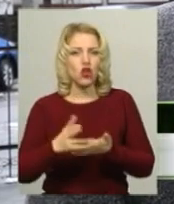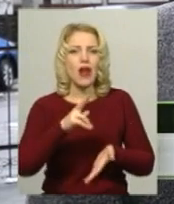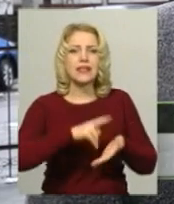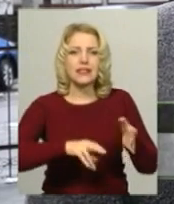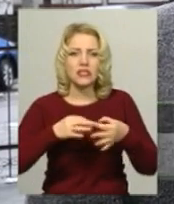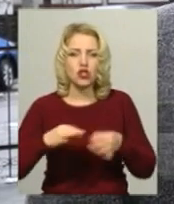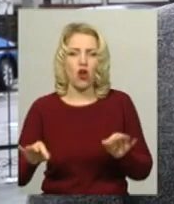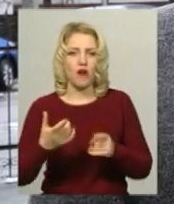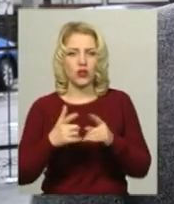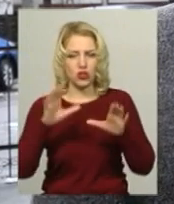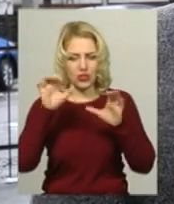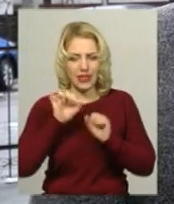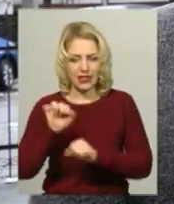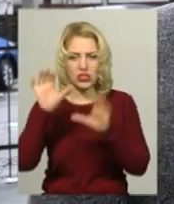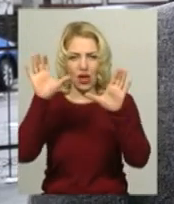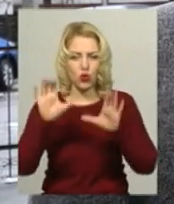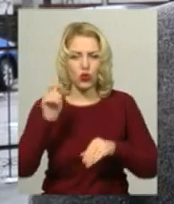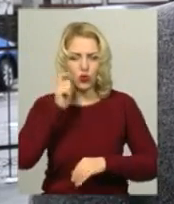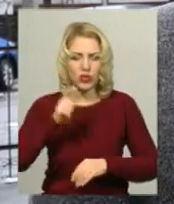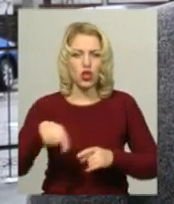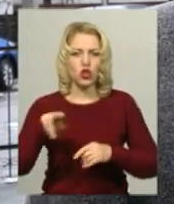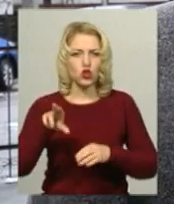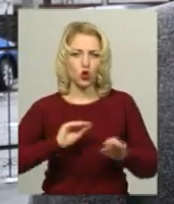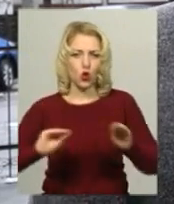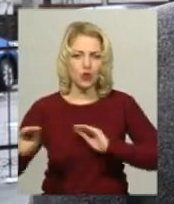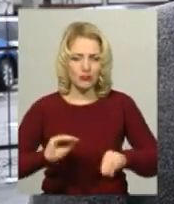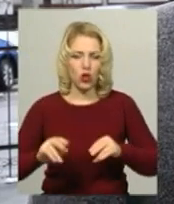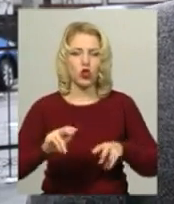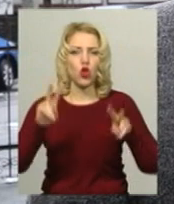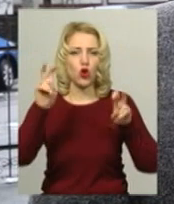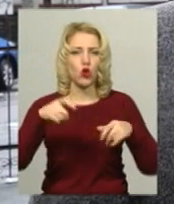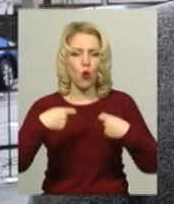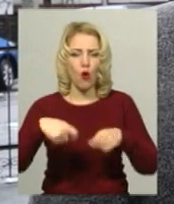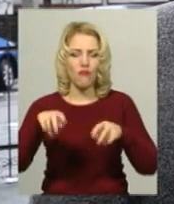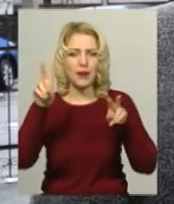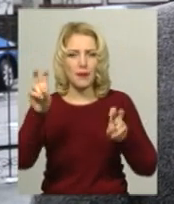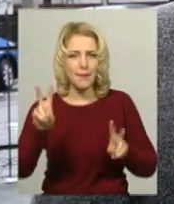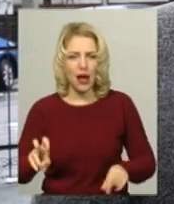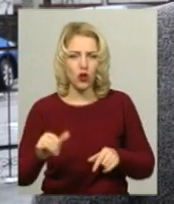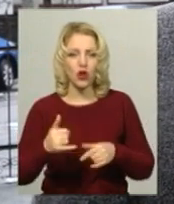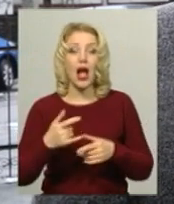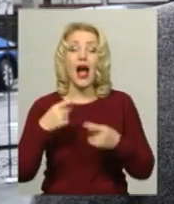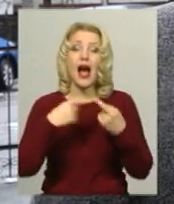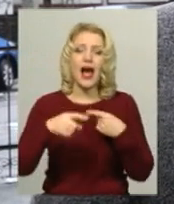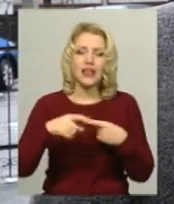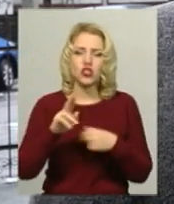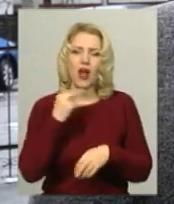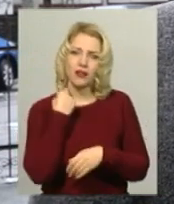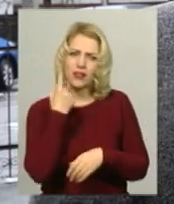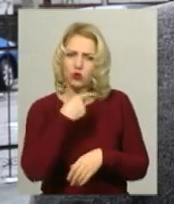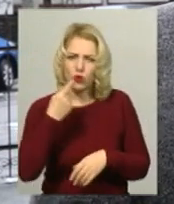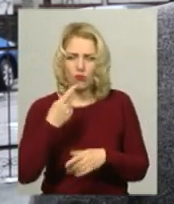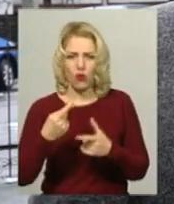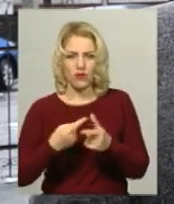вона є захищена законодавством України щодо розміщення цих торгових марок на даних вивісках. Всі інші, які будуть англійськими буквами на